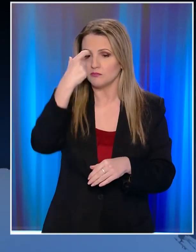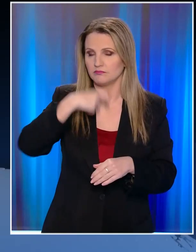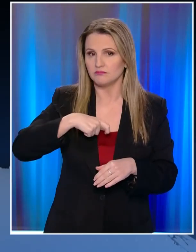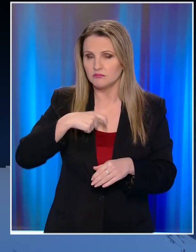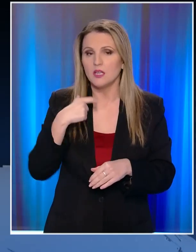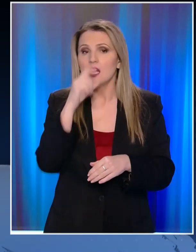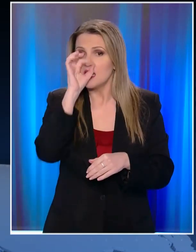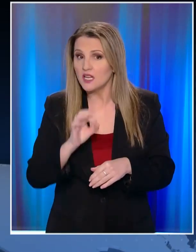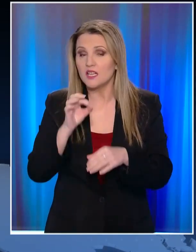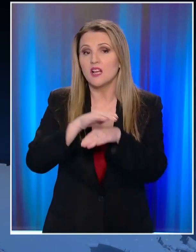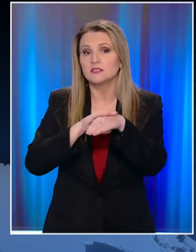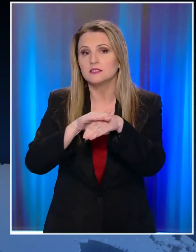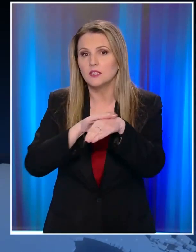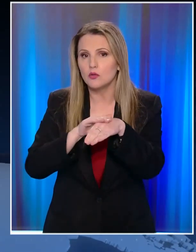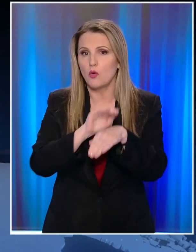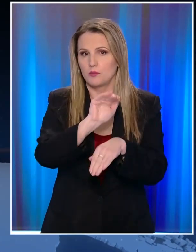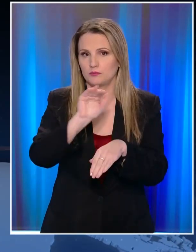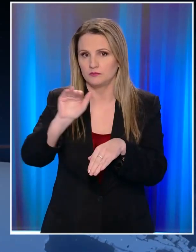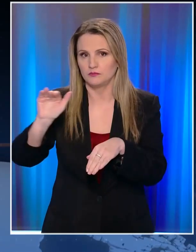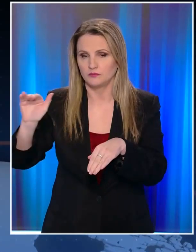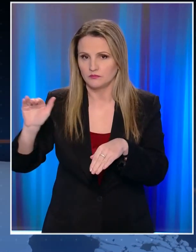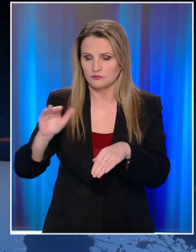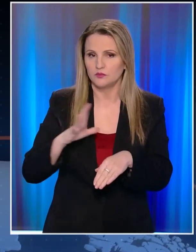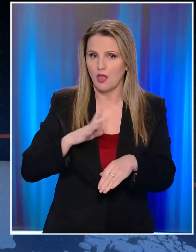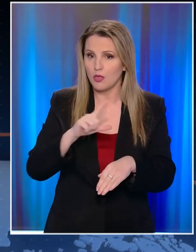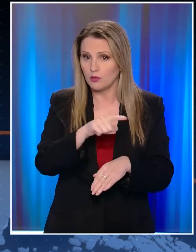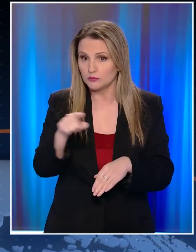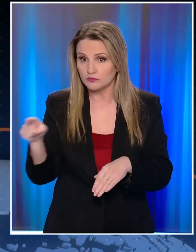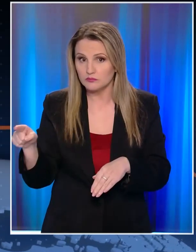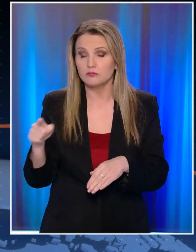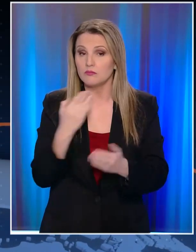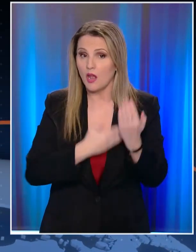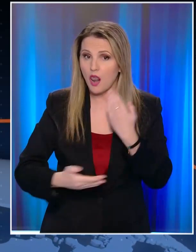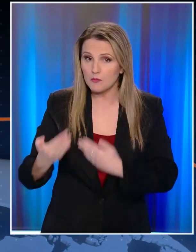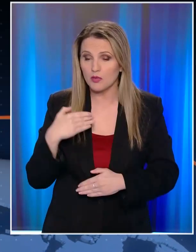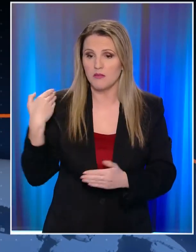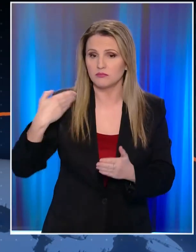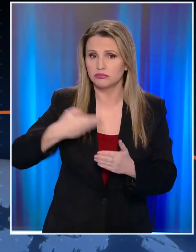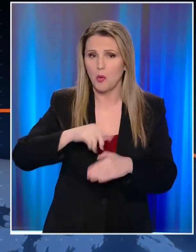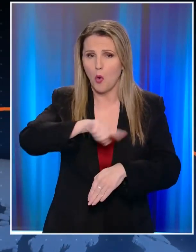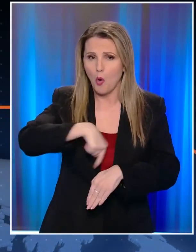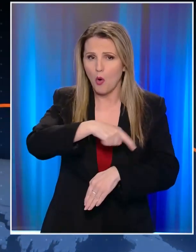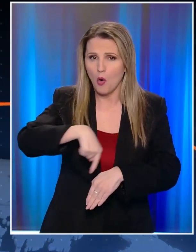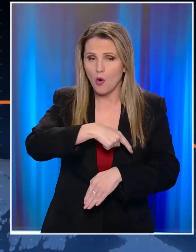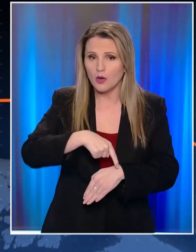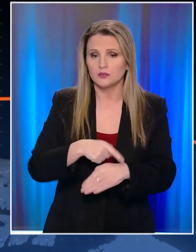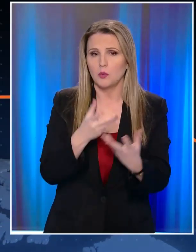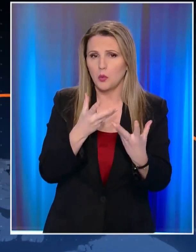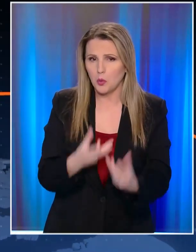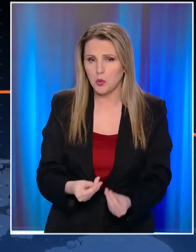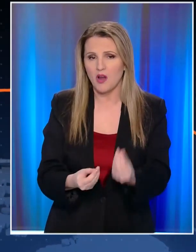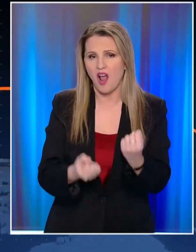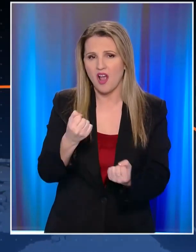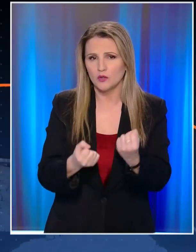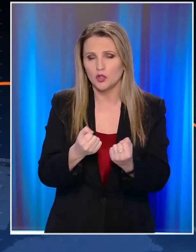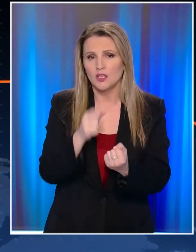και ειλικρινή συγνώμη από τους συμπολίτες μας οι οποίοι ταλαιπωρήθηκαν επί πολλές ώρες μέροντας εγκλωβισμένοι